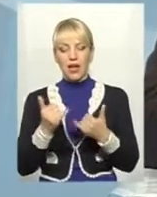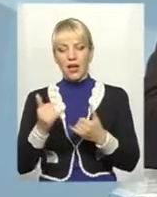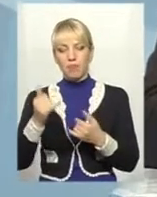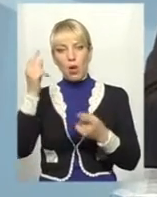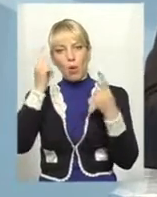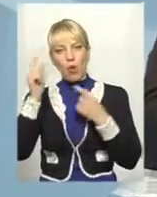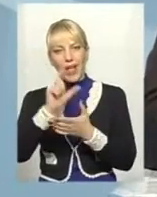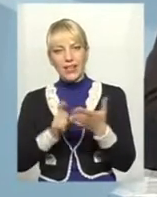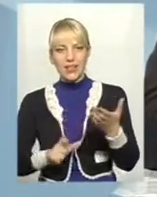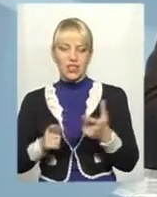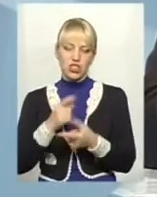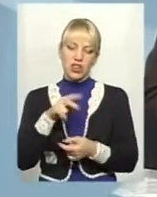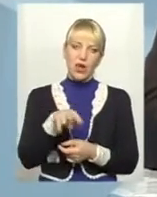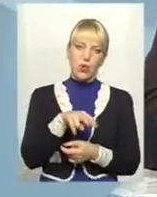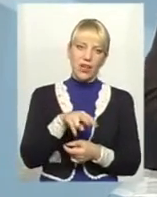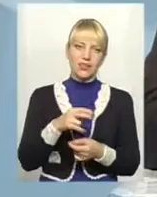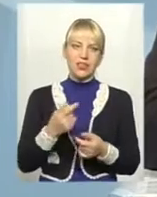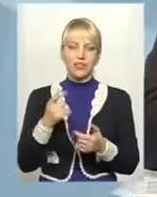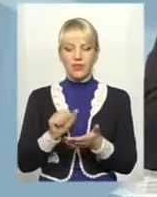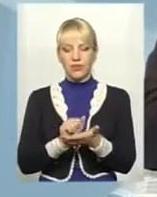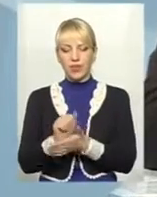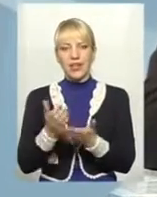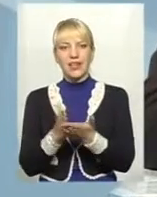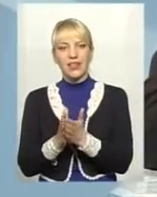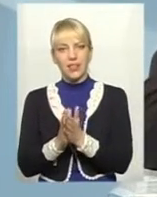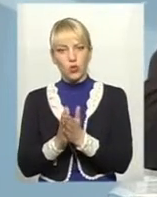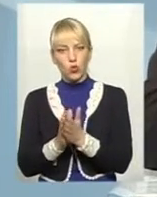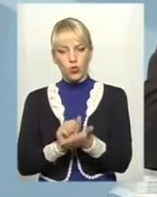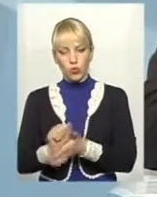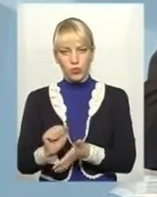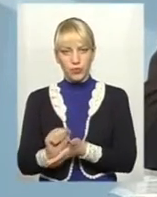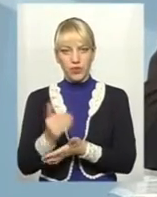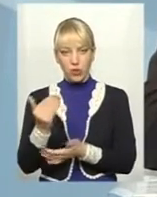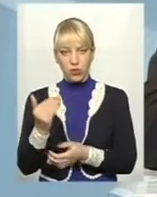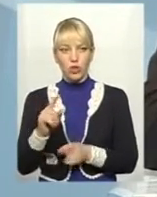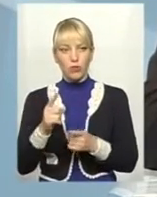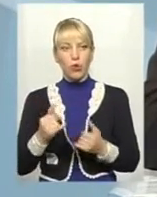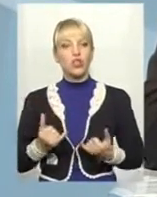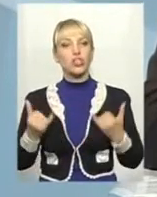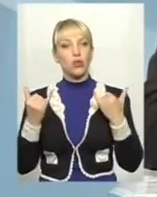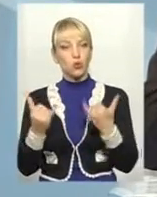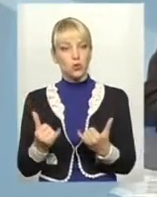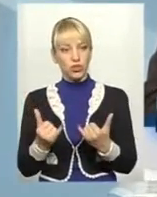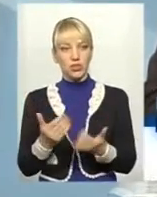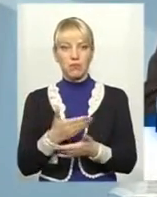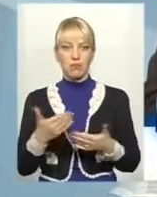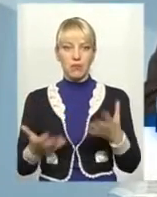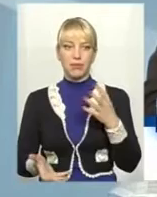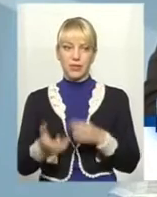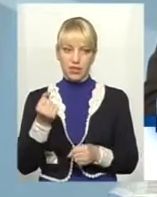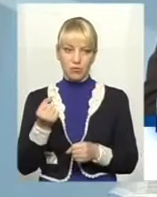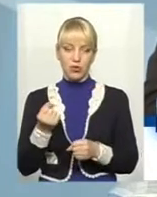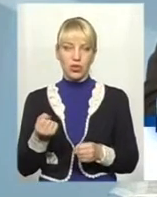лаверіата чи письменника його книгу. Тому, шануючи, ми підтримуємо, хай